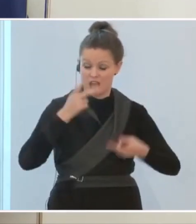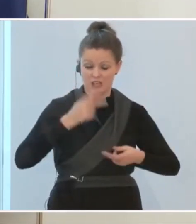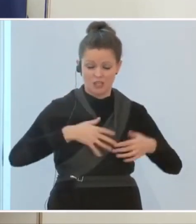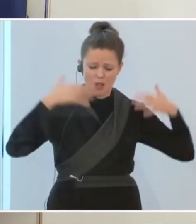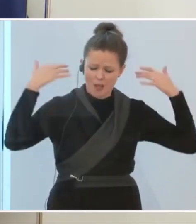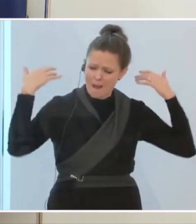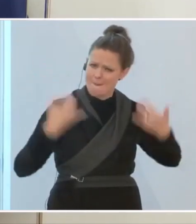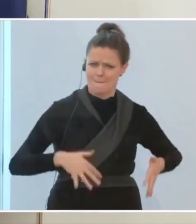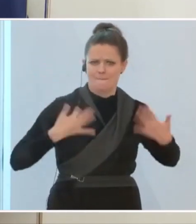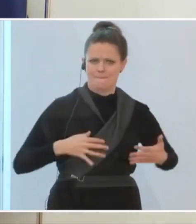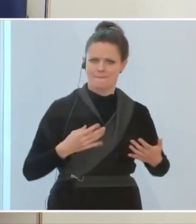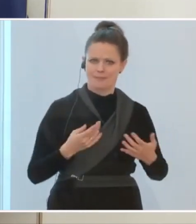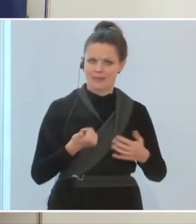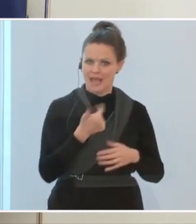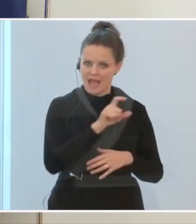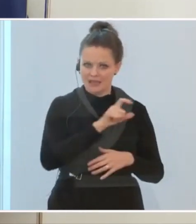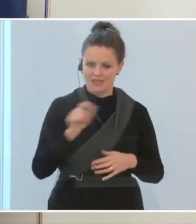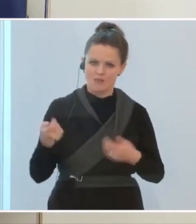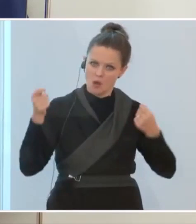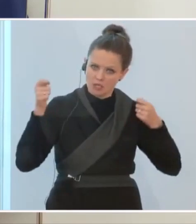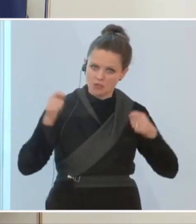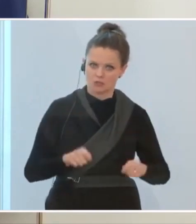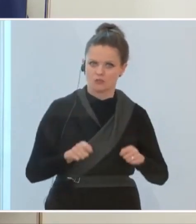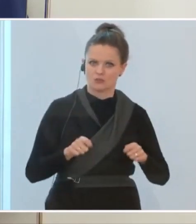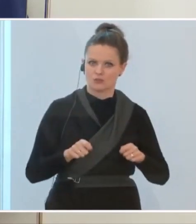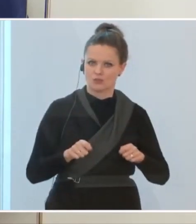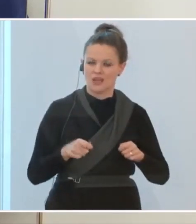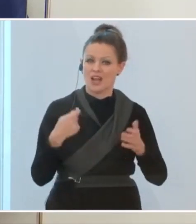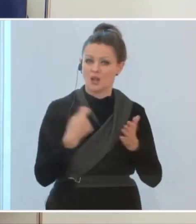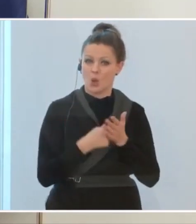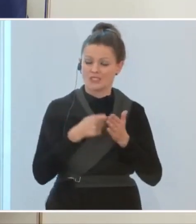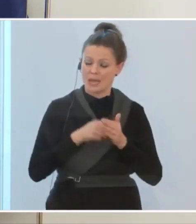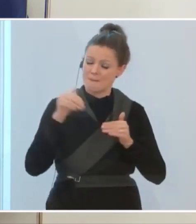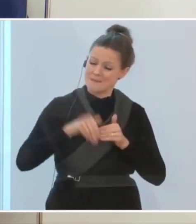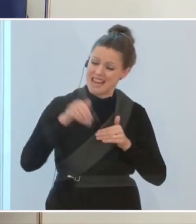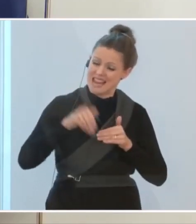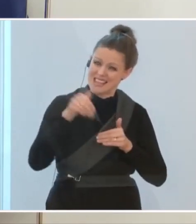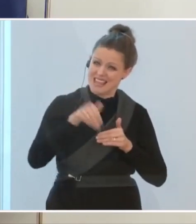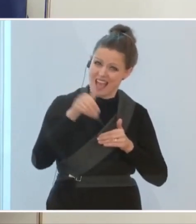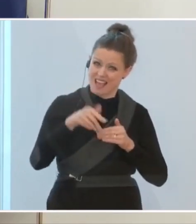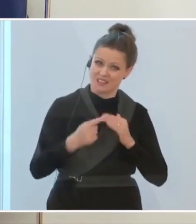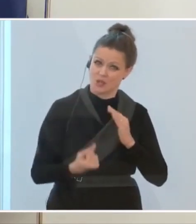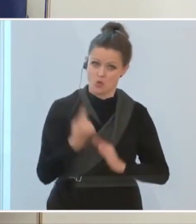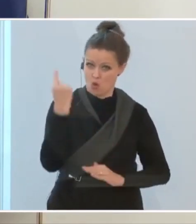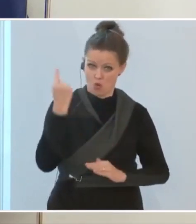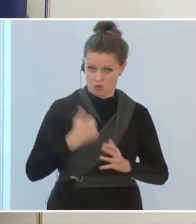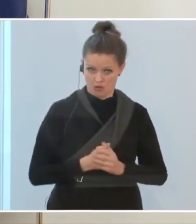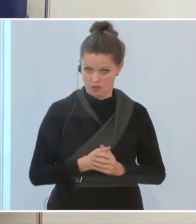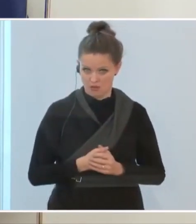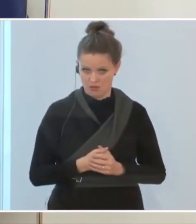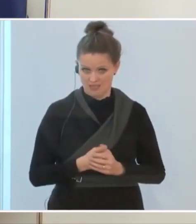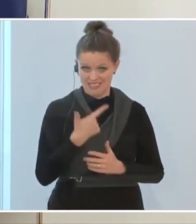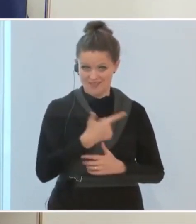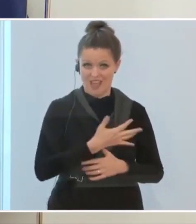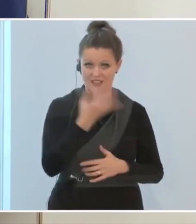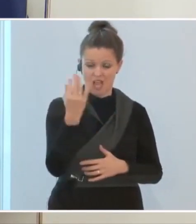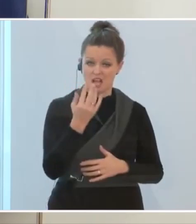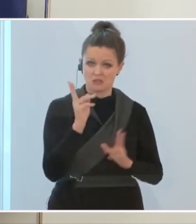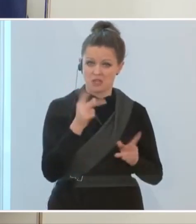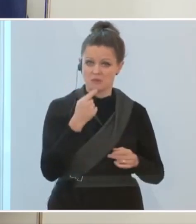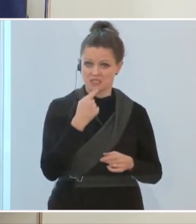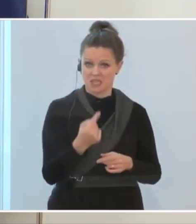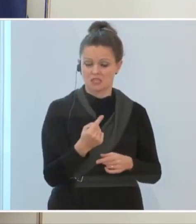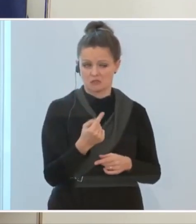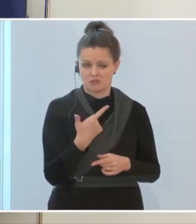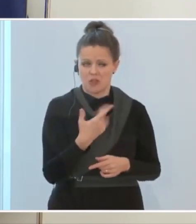und eine Woche Schließungen Kosten in Milliardehöhe auslöst. Also, wenn wir hier von zwei Tagen reden, kann man sagen, es sind